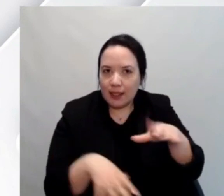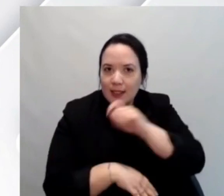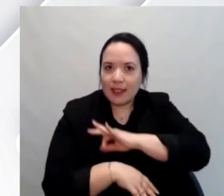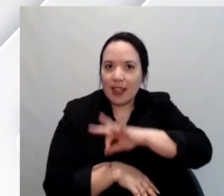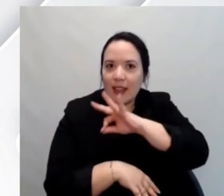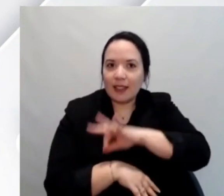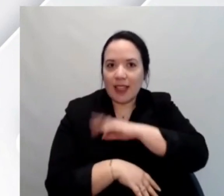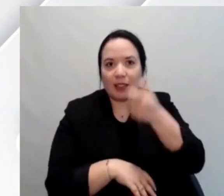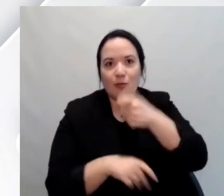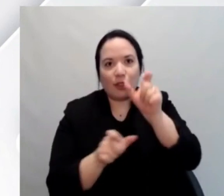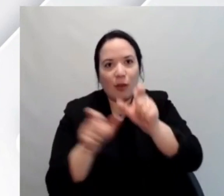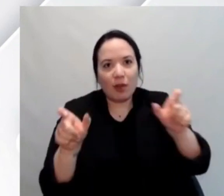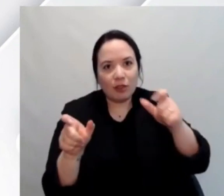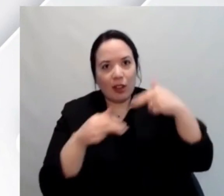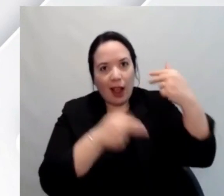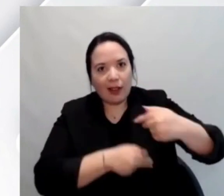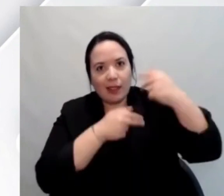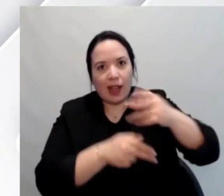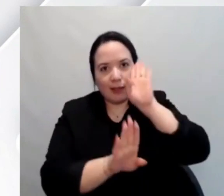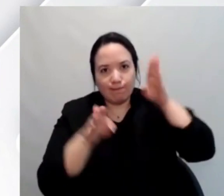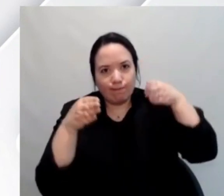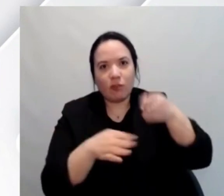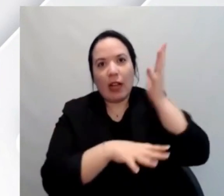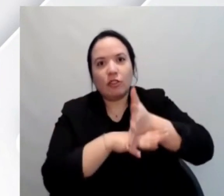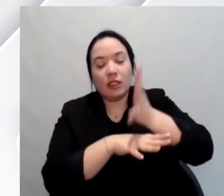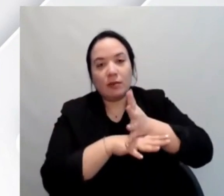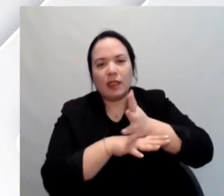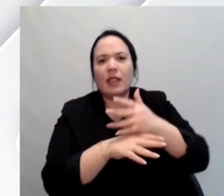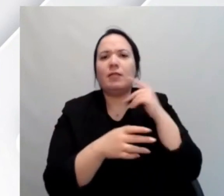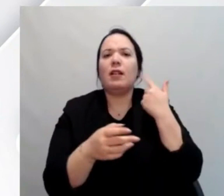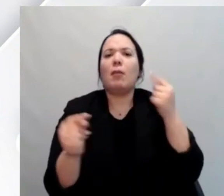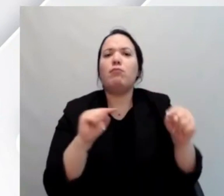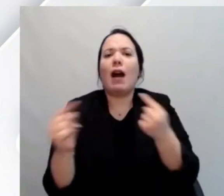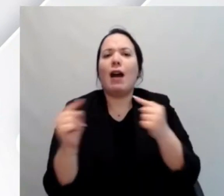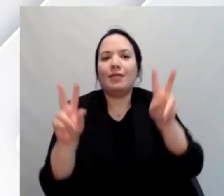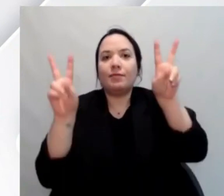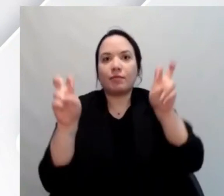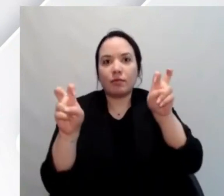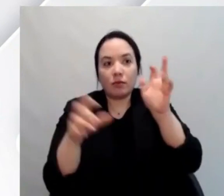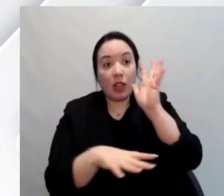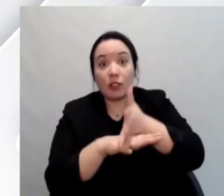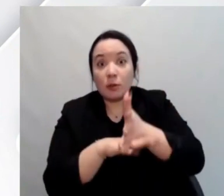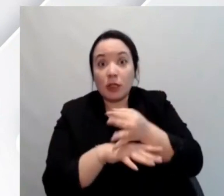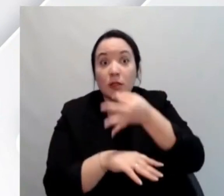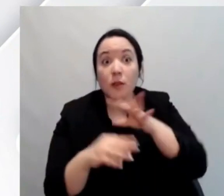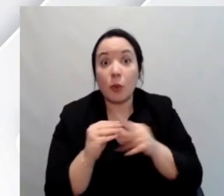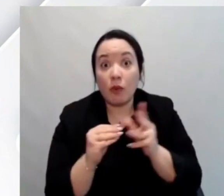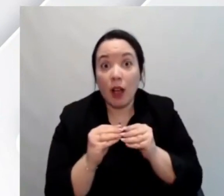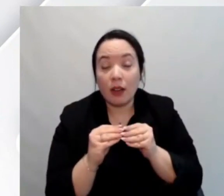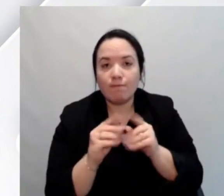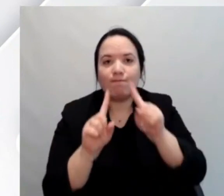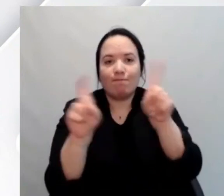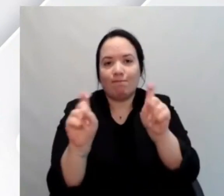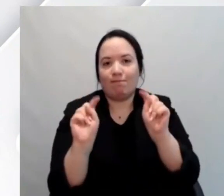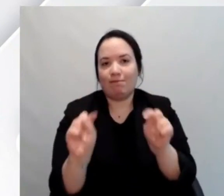occupano di accessibilità da anni e il panel ha un titolo particolare. L'accessibilità si può fare? La mia